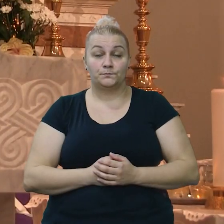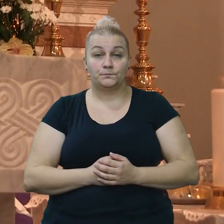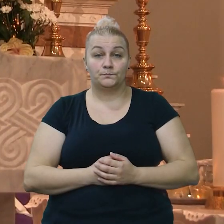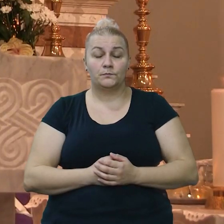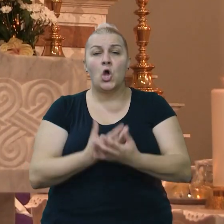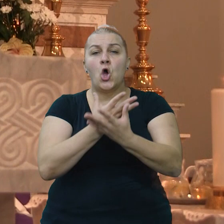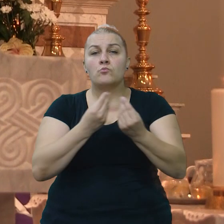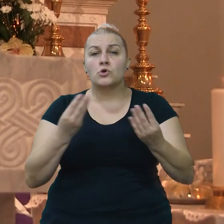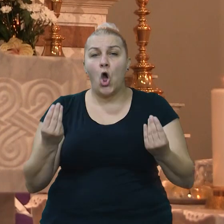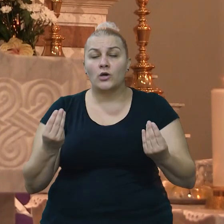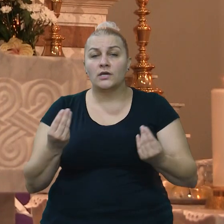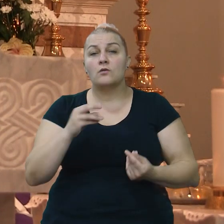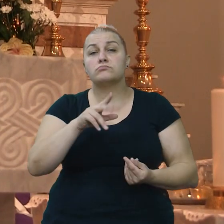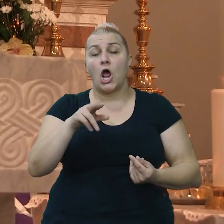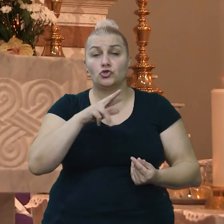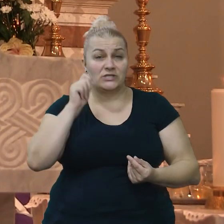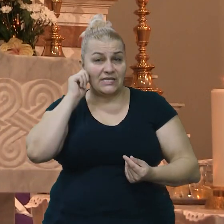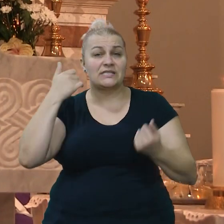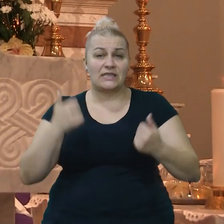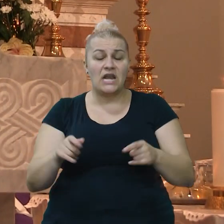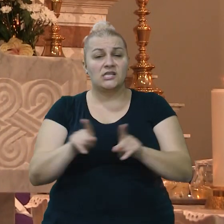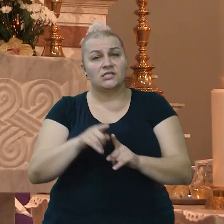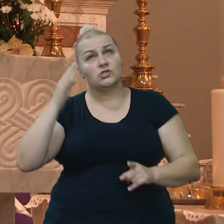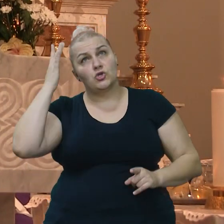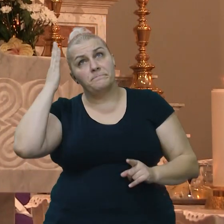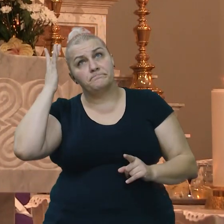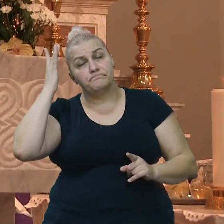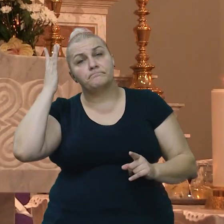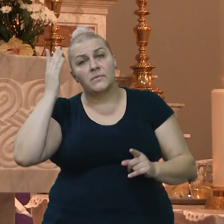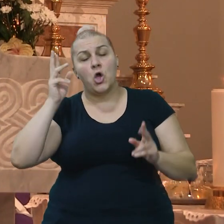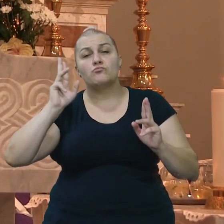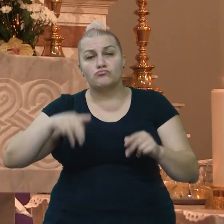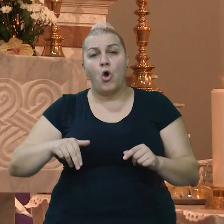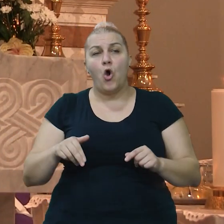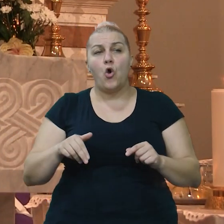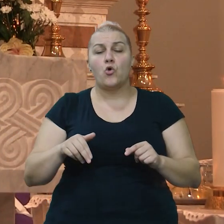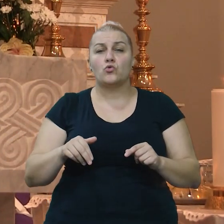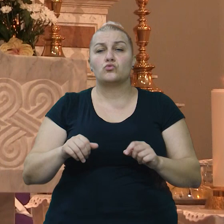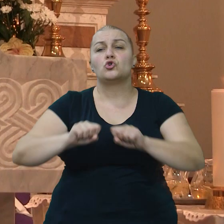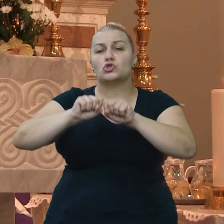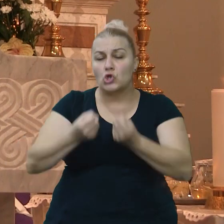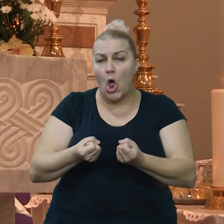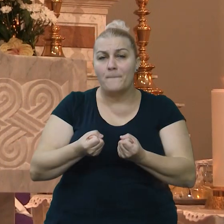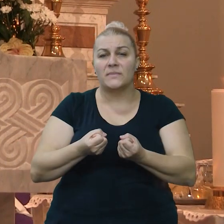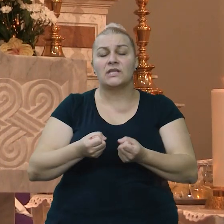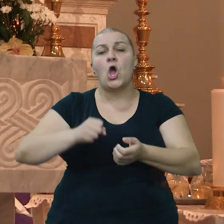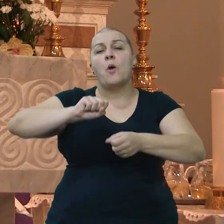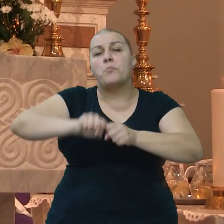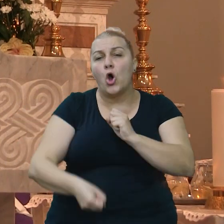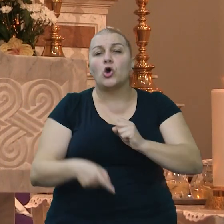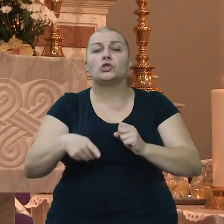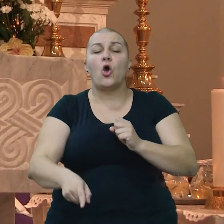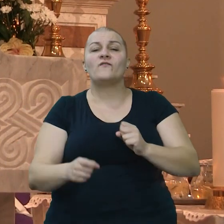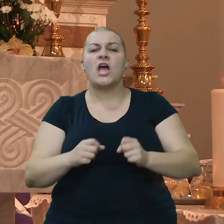Mnogi braćo i sestre i danas misle da mogu slomiti i pokoriti ovaj